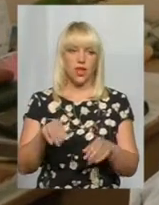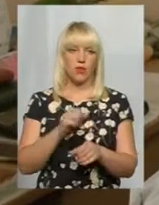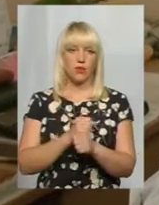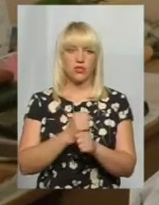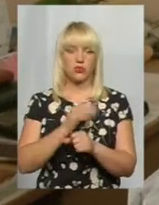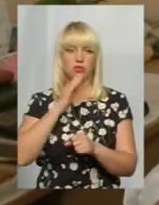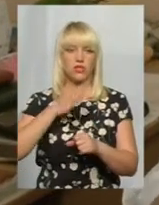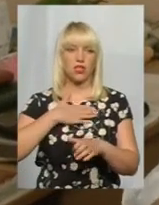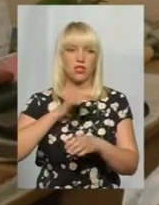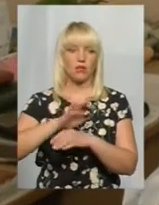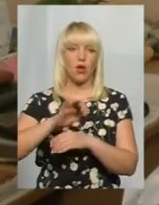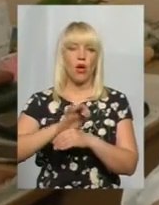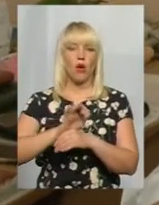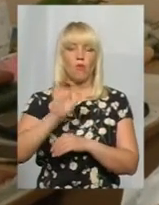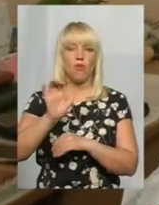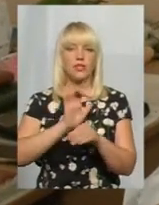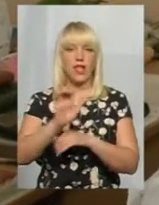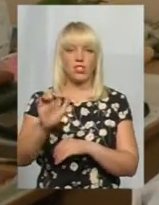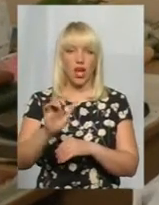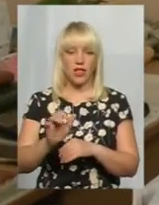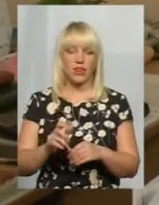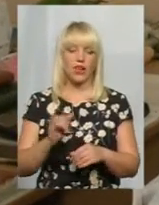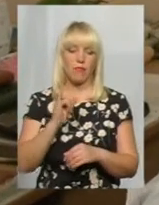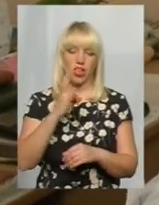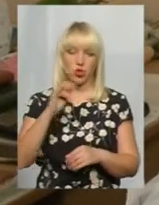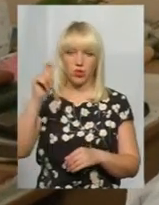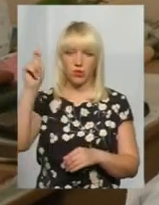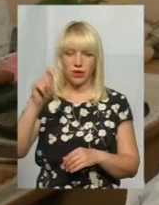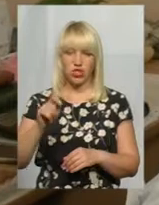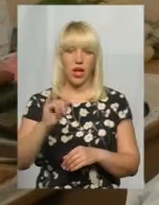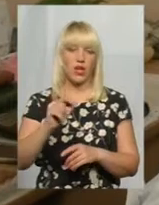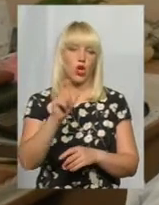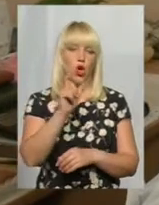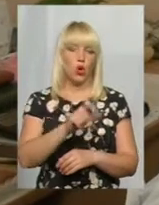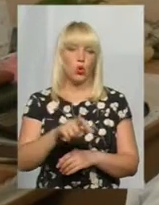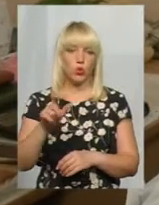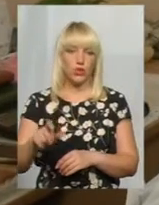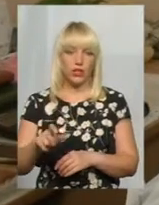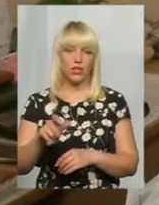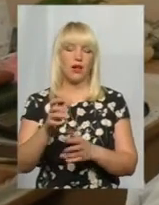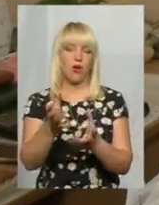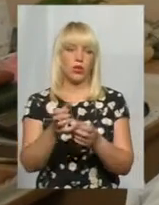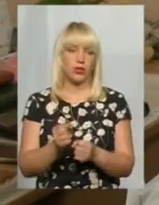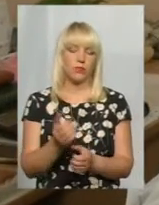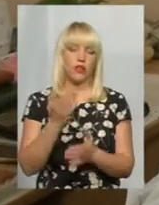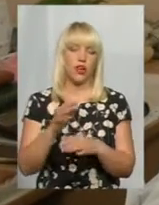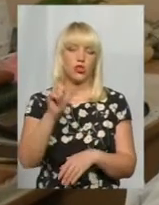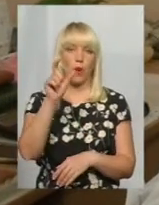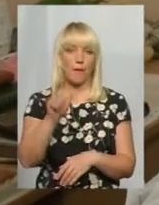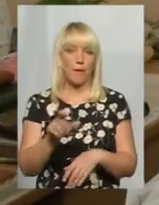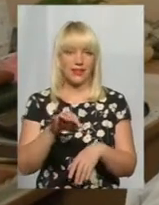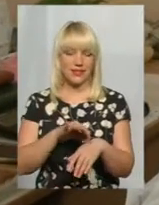постачальниками, інсулін приїжджає, людина отримує. Якщо, наприклад, пацієнт звернувся,